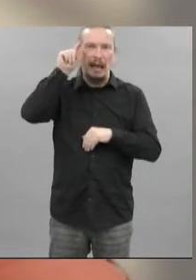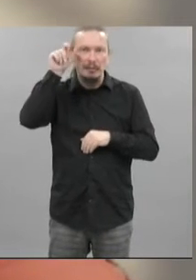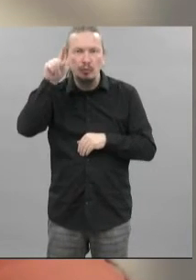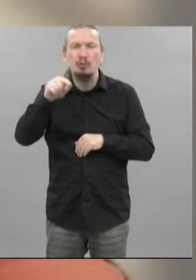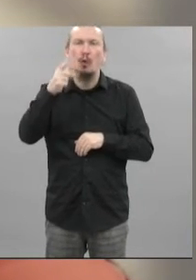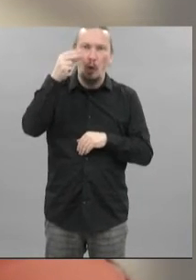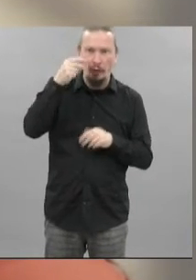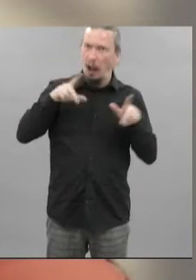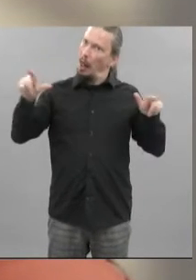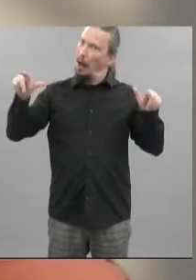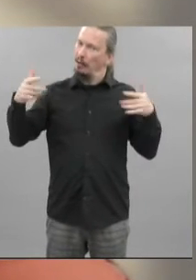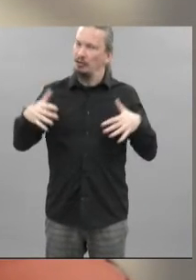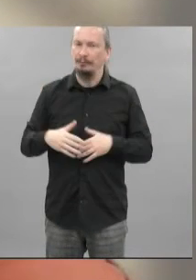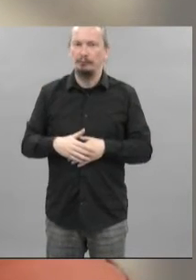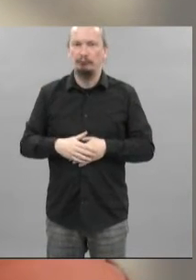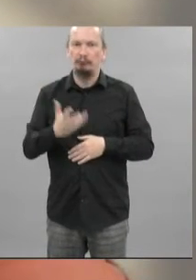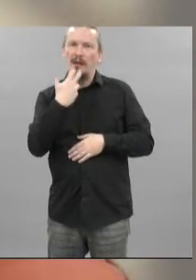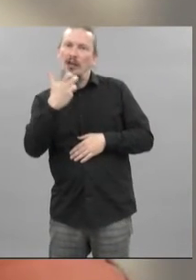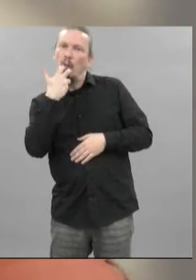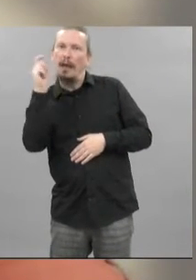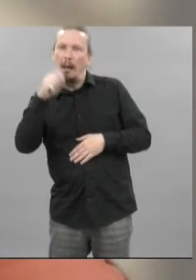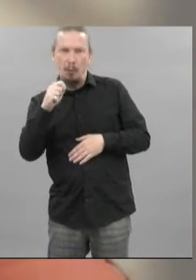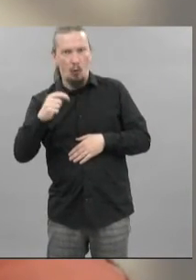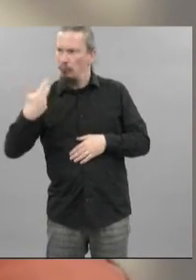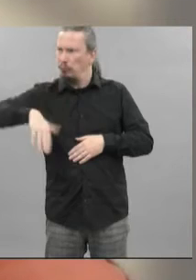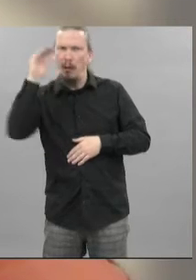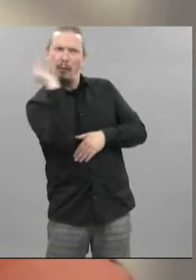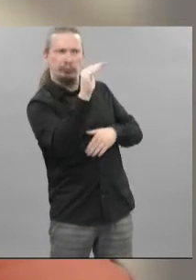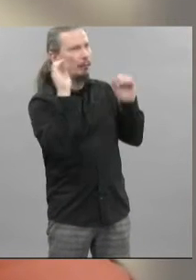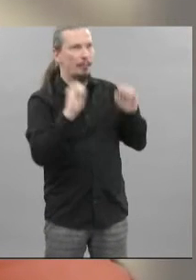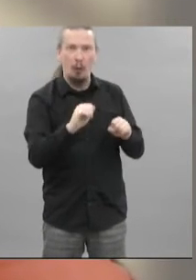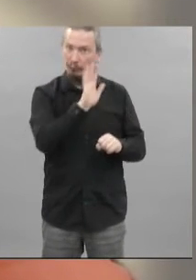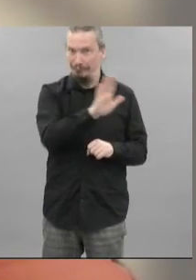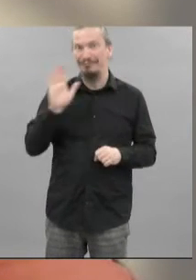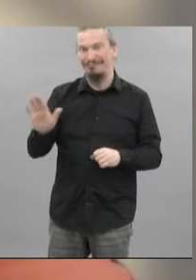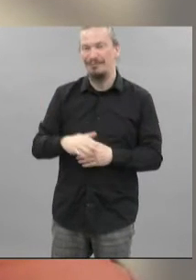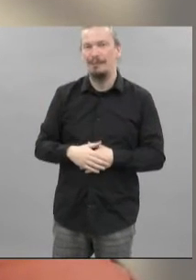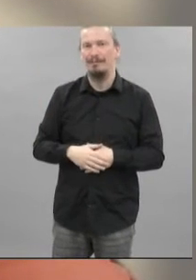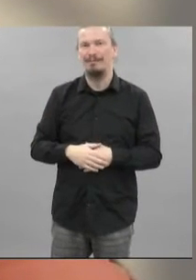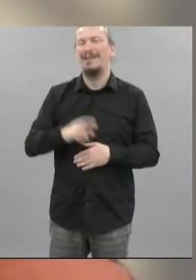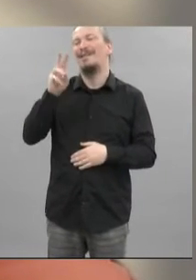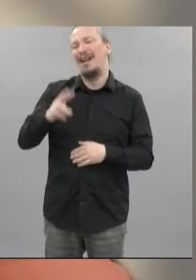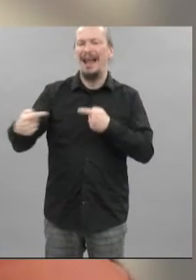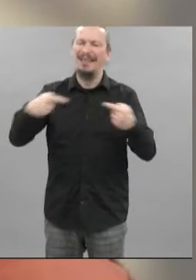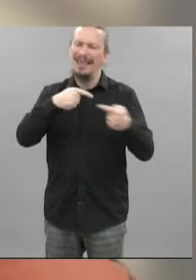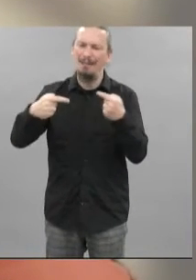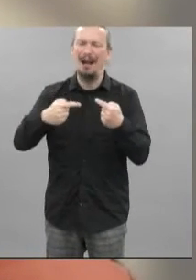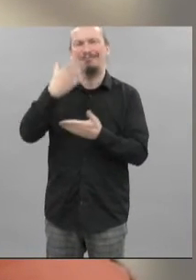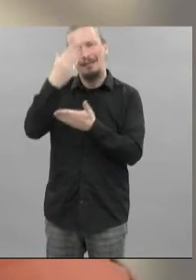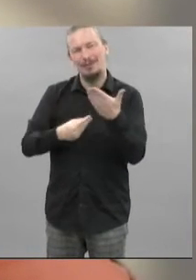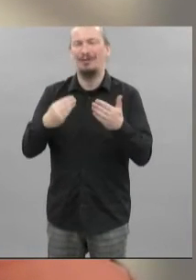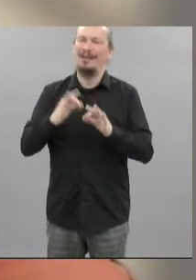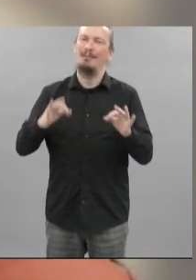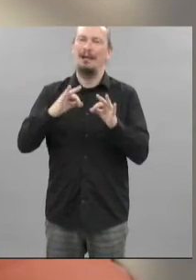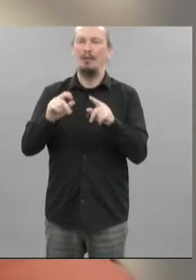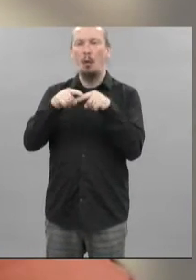Nantes par exemple, tout citoyen peut ainsi saisir le comité. Nous ne pouvons de fait que déplorer l'absence de débat que ce soit sur sa